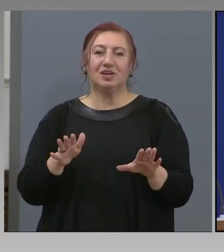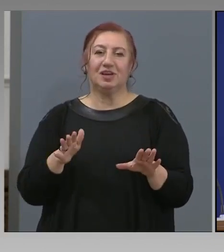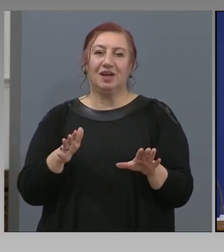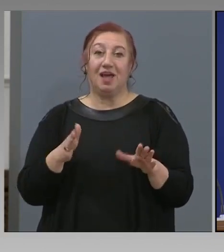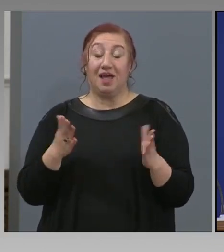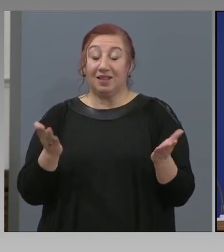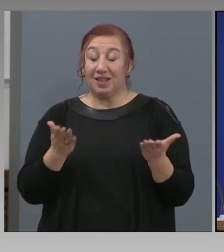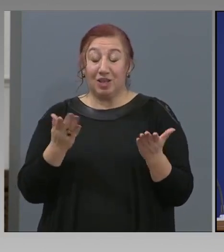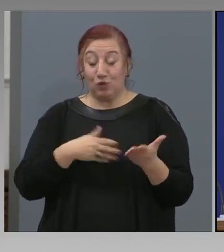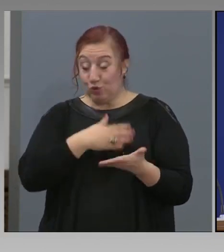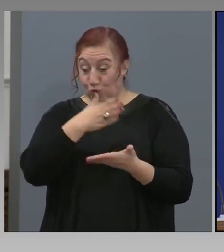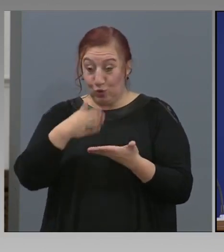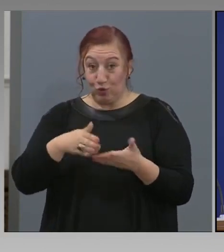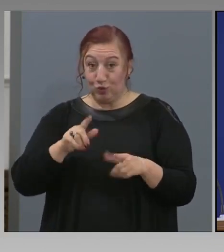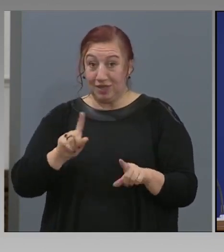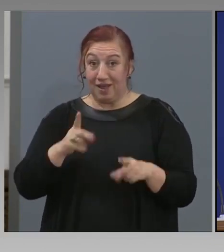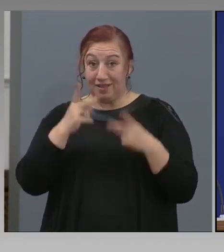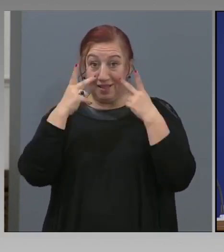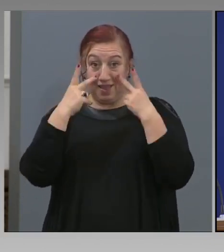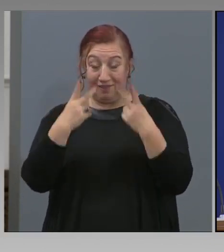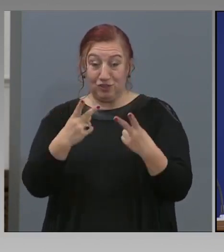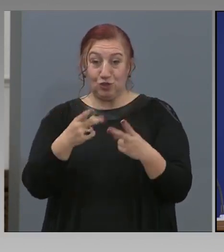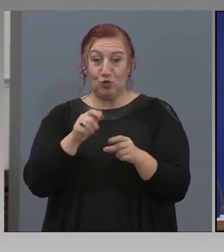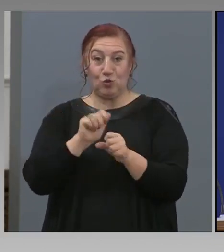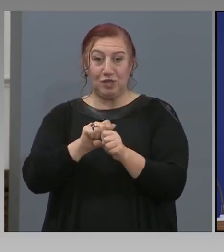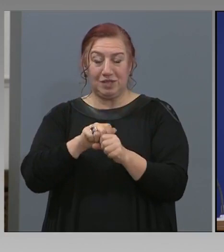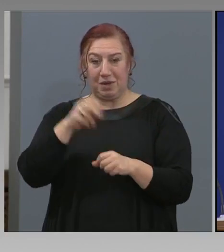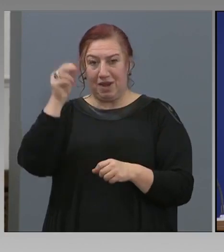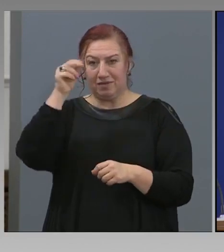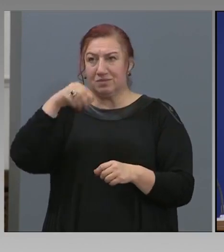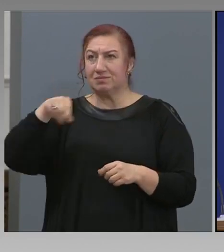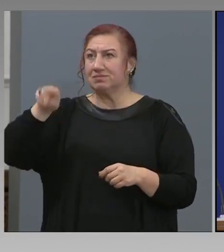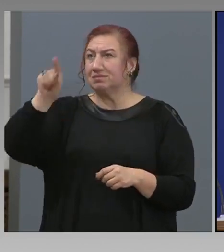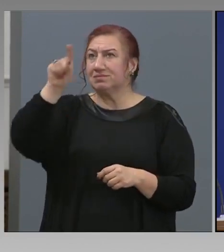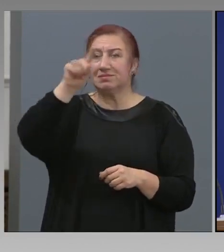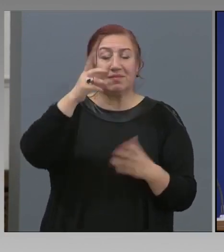ние не сме виждали да се прави някъде.